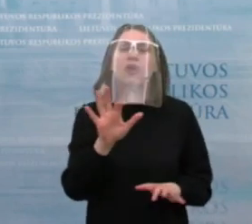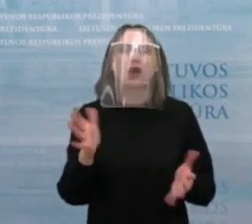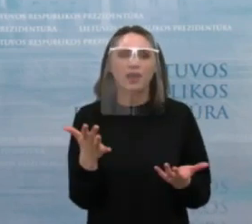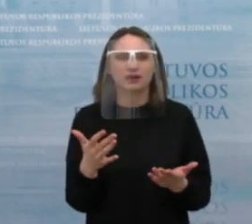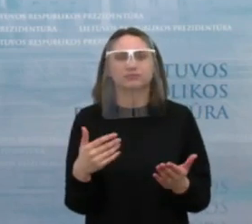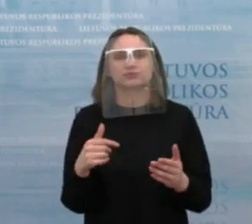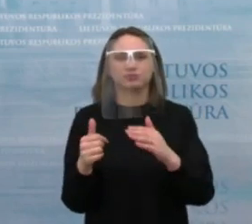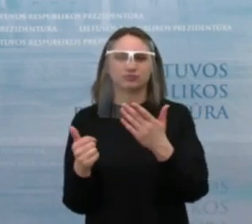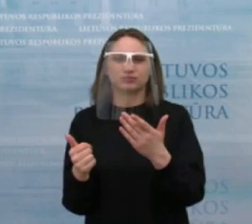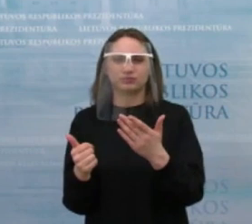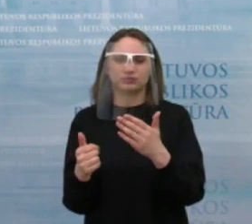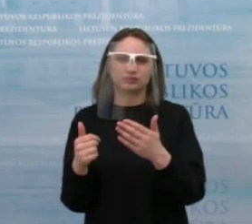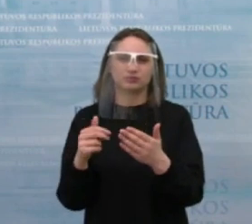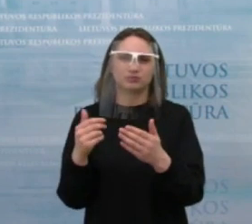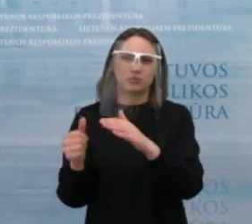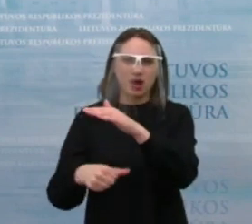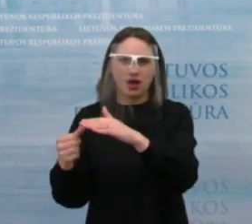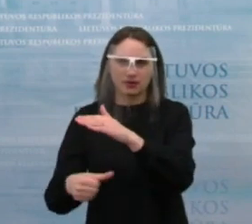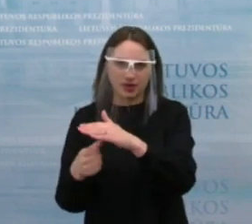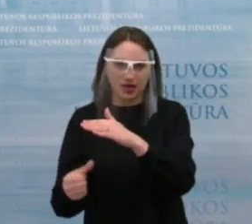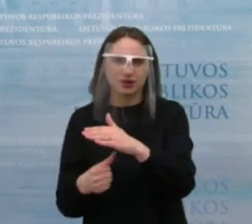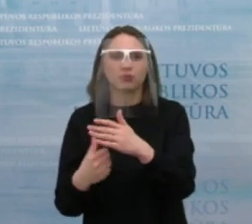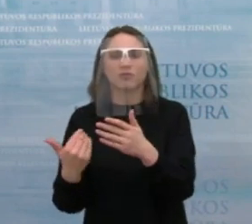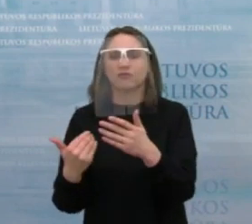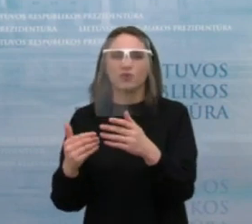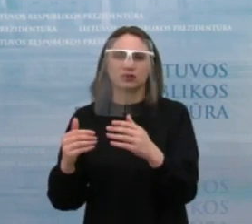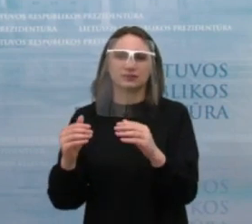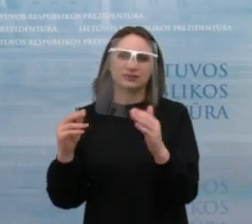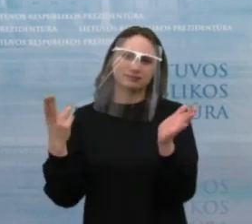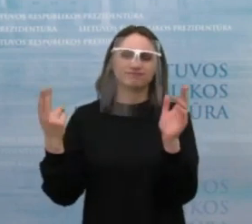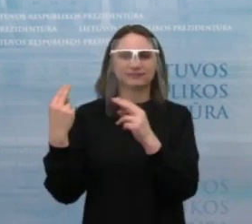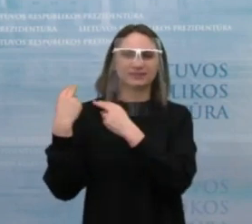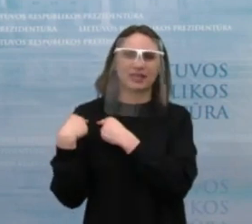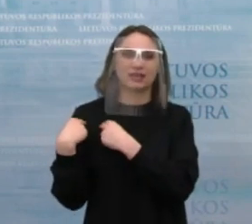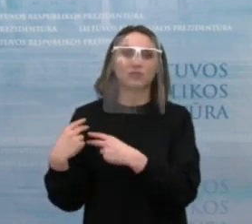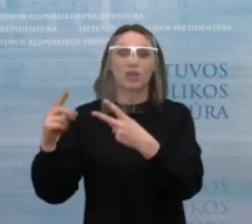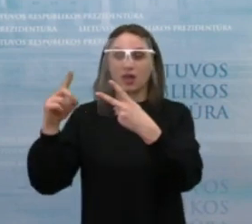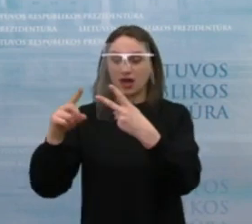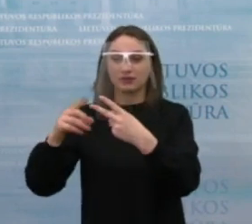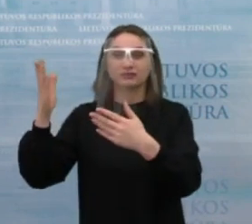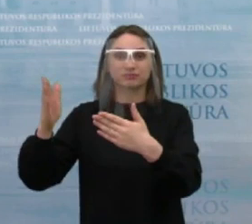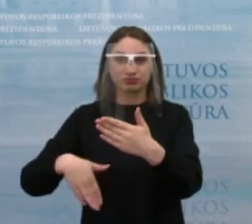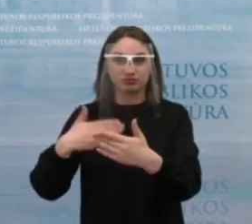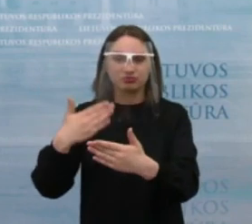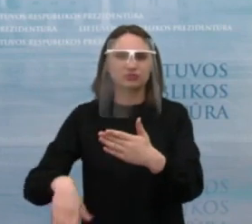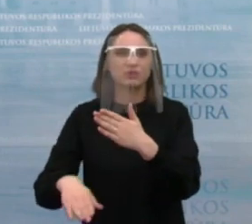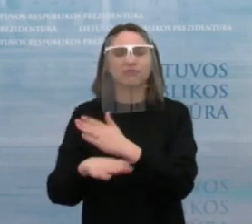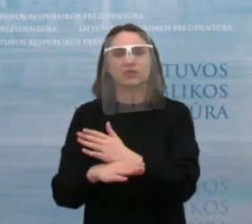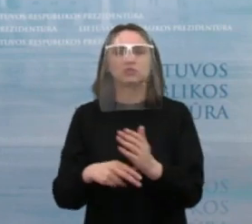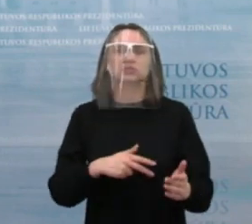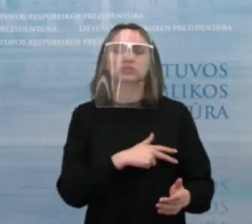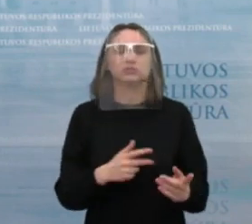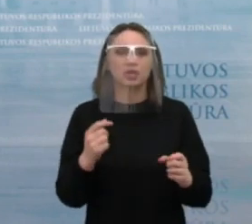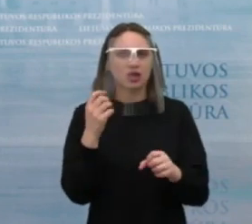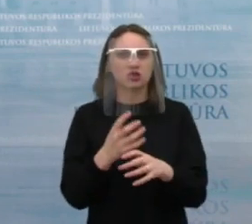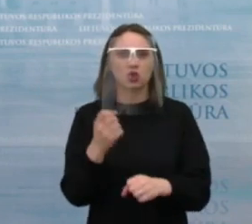galimybės, nes šiuo metu dėl bedarbo statuso antrojo nutraukimo asmuo netenka teisės gauti anksčiau paskirtos nedarbo socialinio